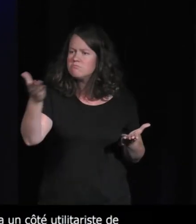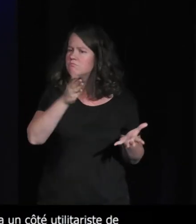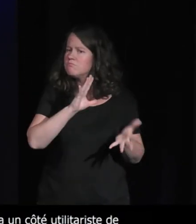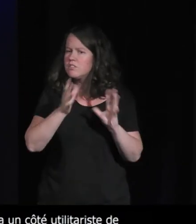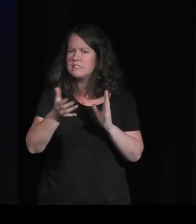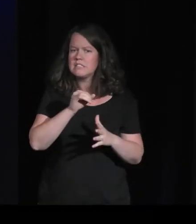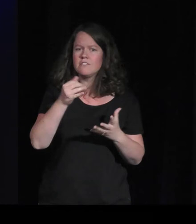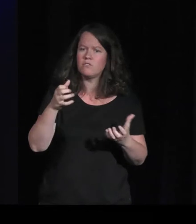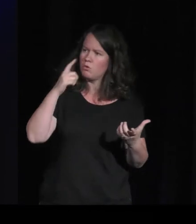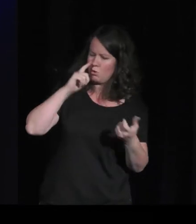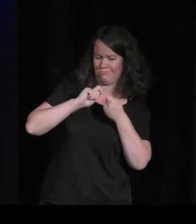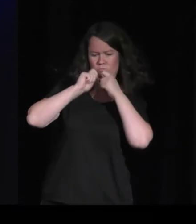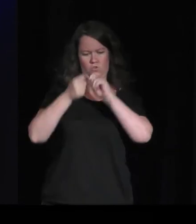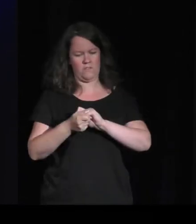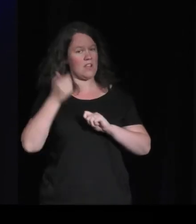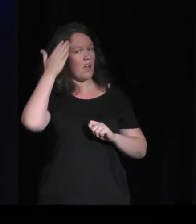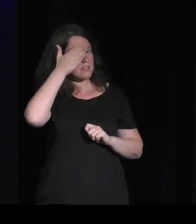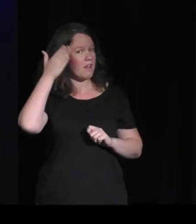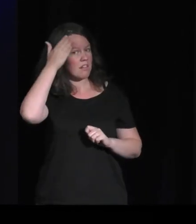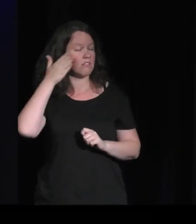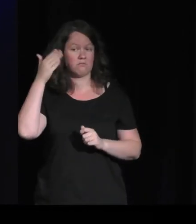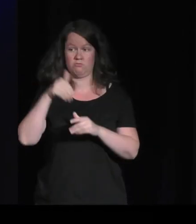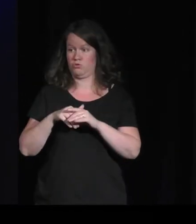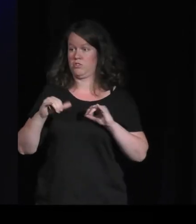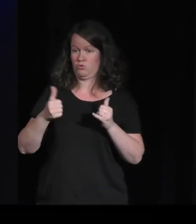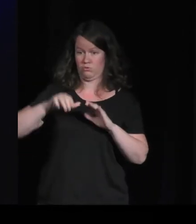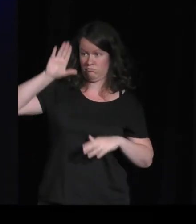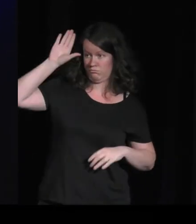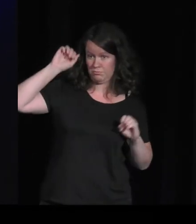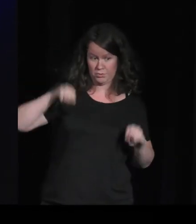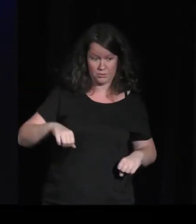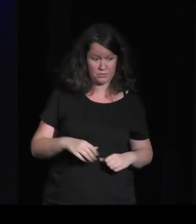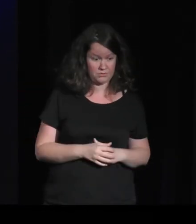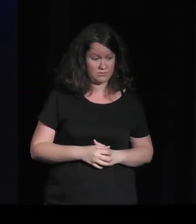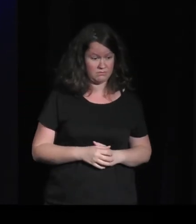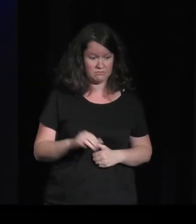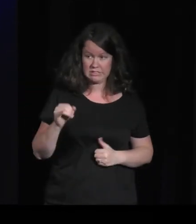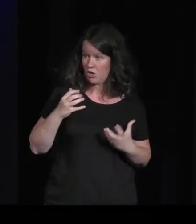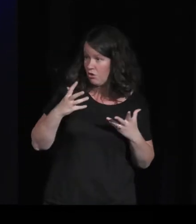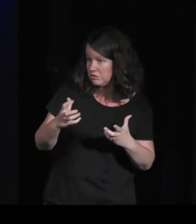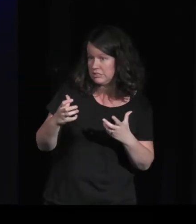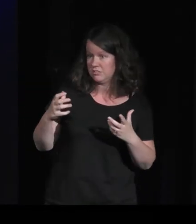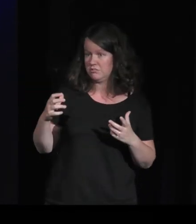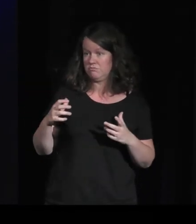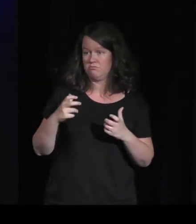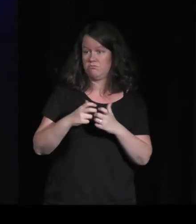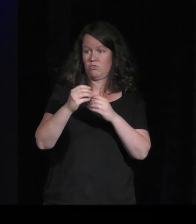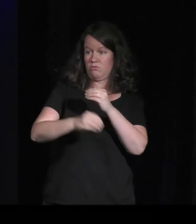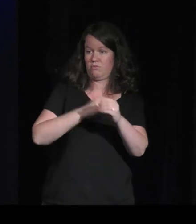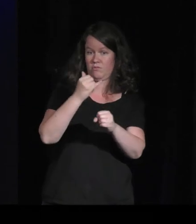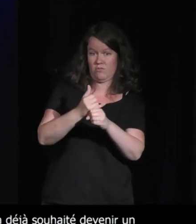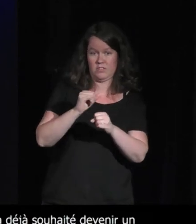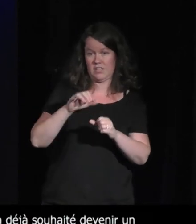souhaité devenir un animal dans un jeu vidéo juste savoir si vous avez eu envie dans des mondes en ligne ou dans des